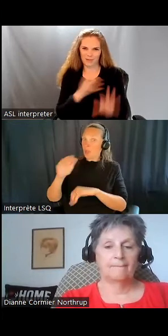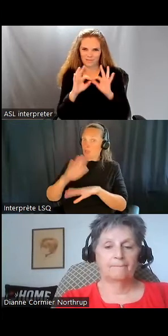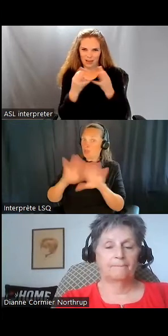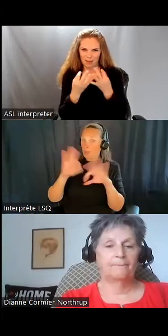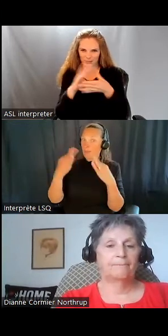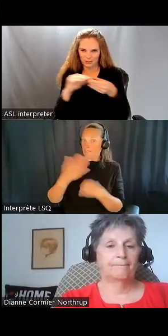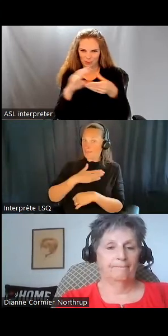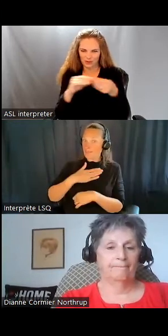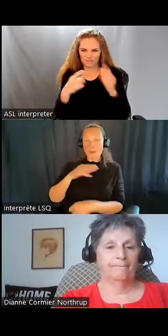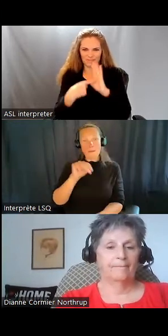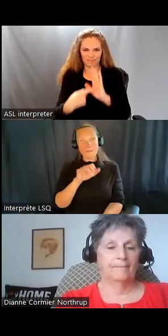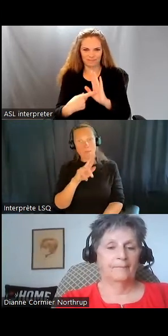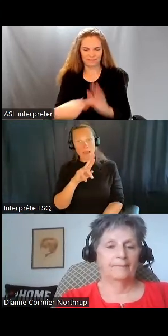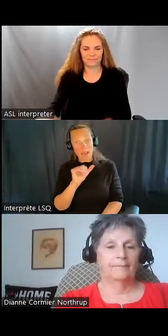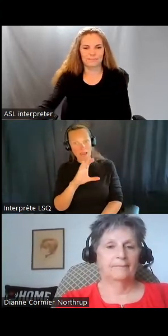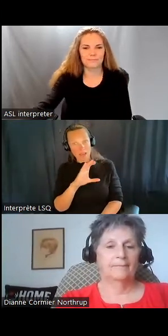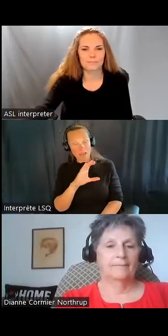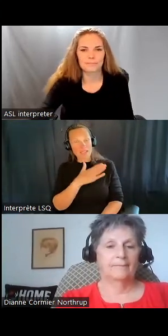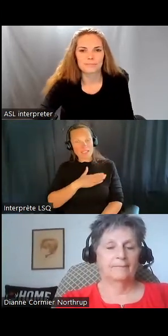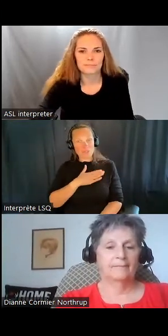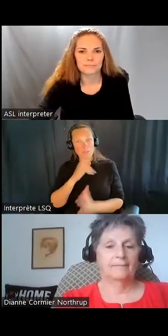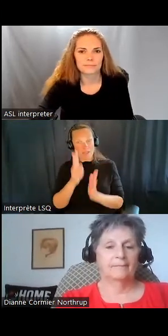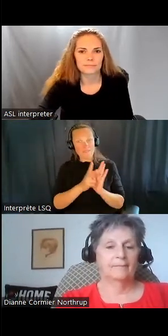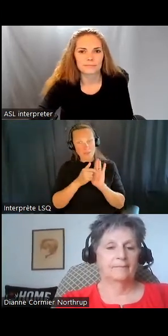Marc, est-ce que vous pouvez montrer la vidéo s'il vous plaît?